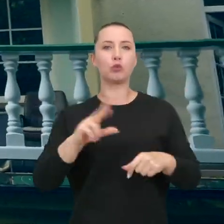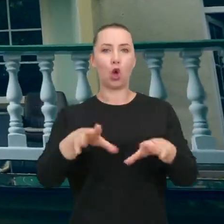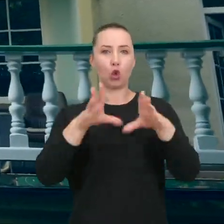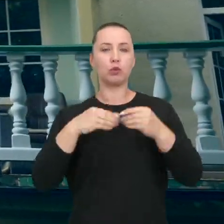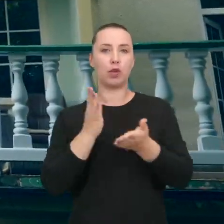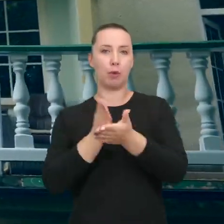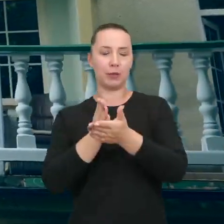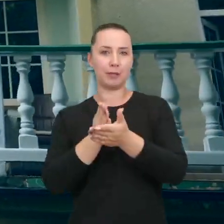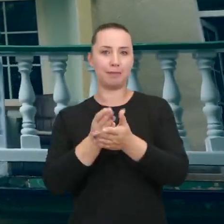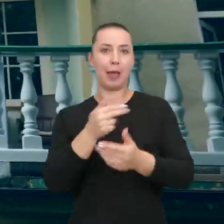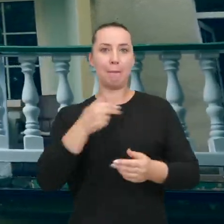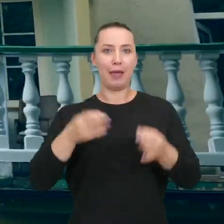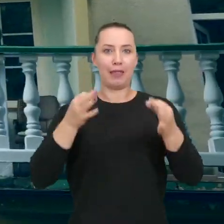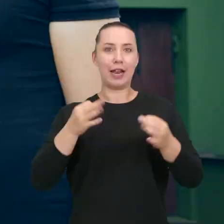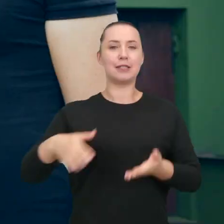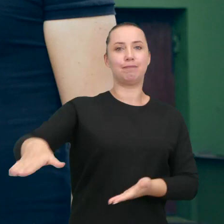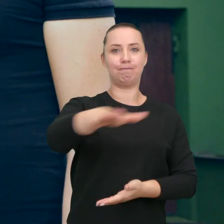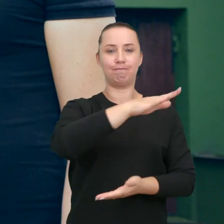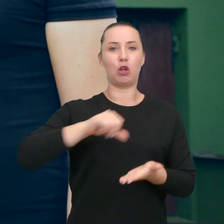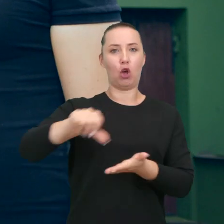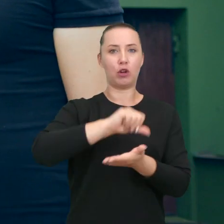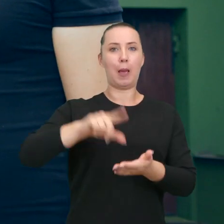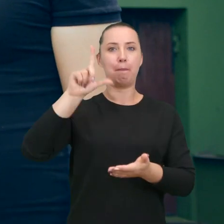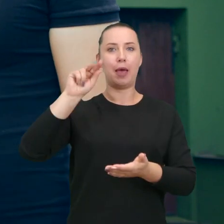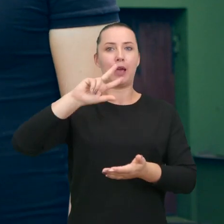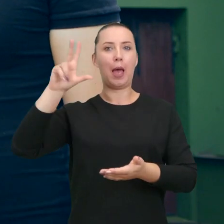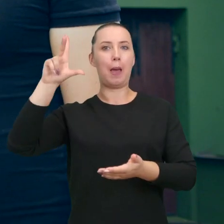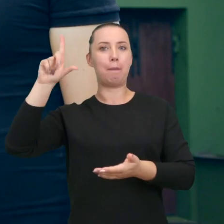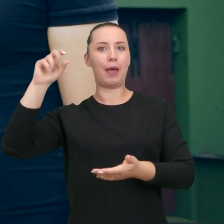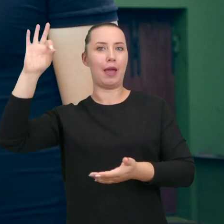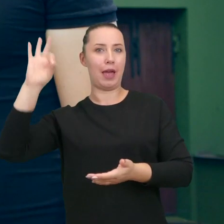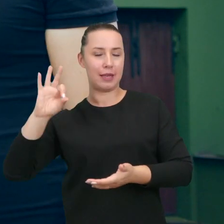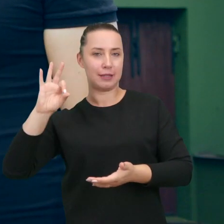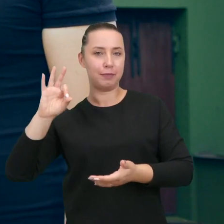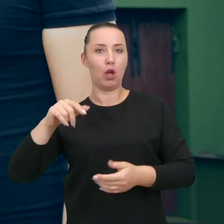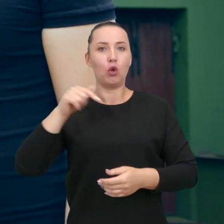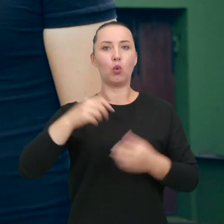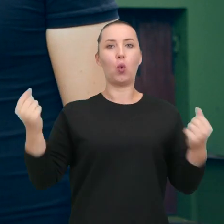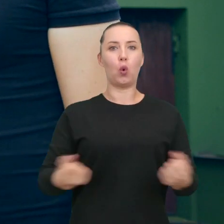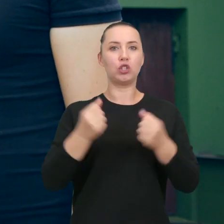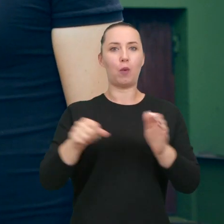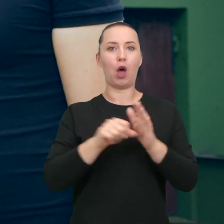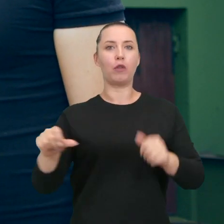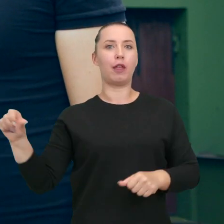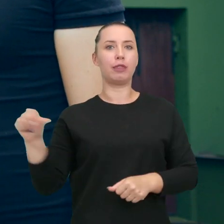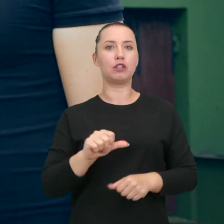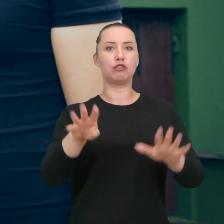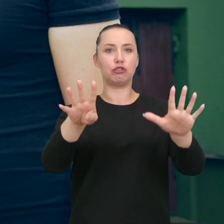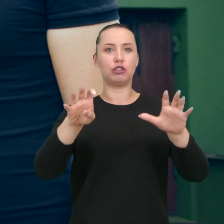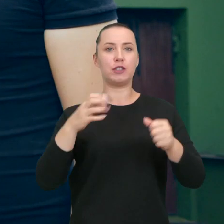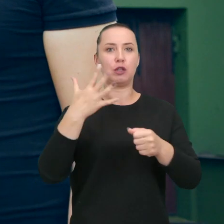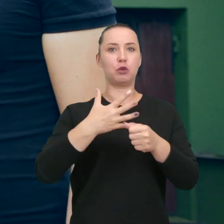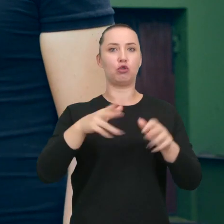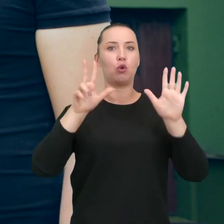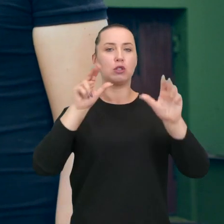żywnościowej. Jesteśmy na terenie ośrodka PKPS, czyli Polskiego Komitetu Pomocy Społecznej działającego od